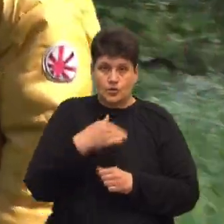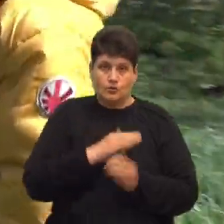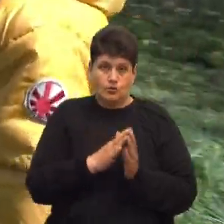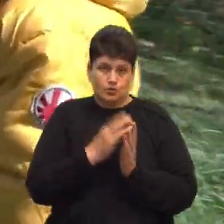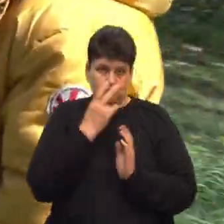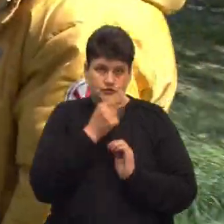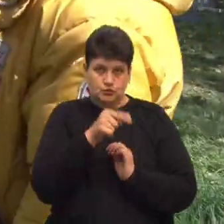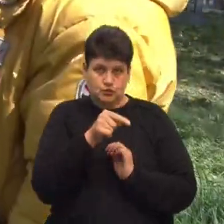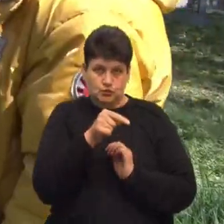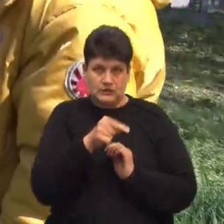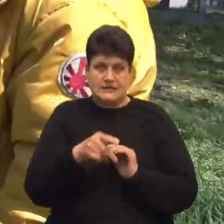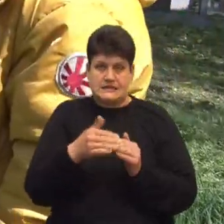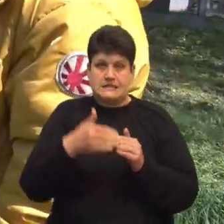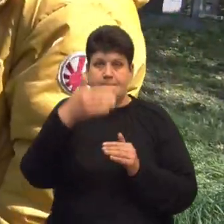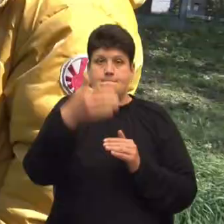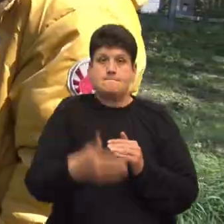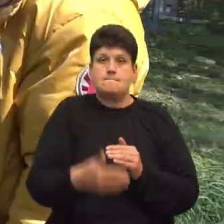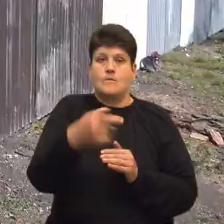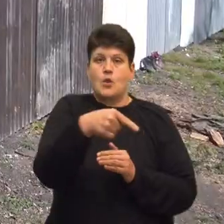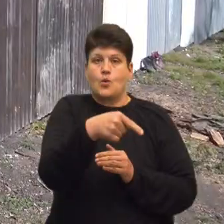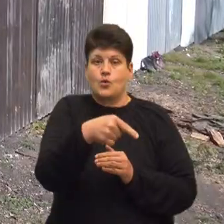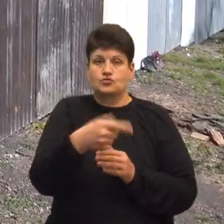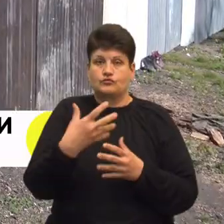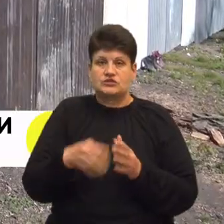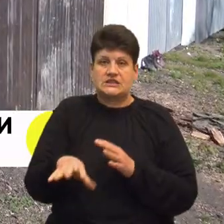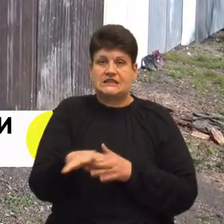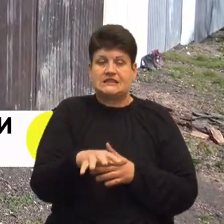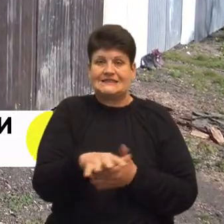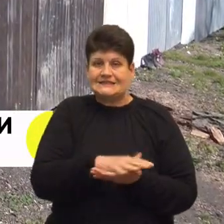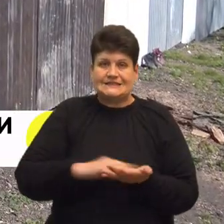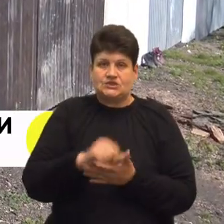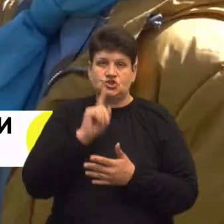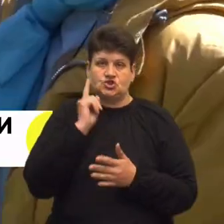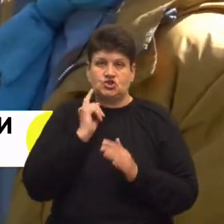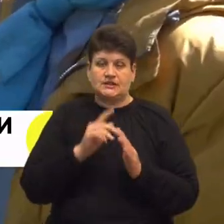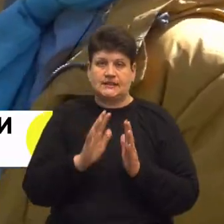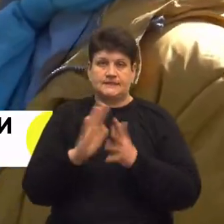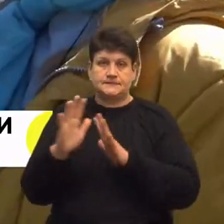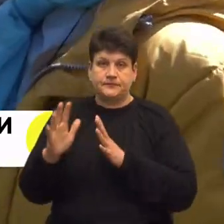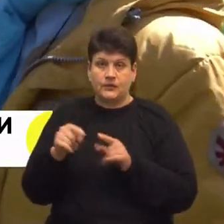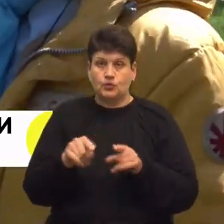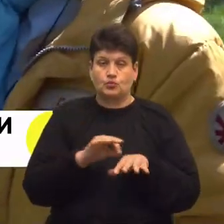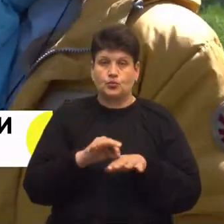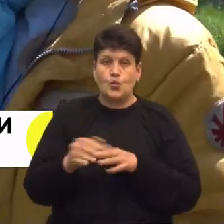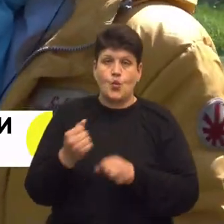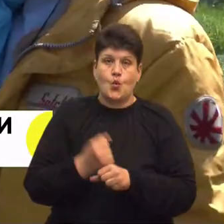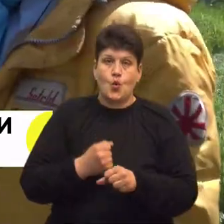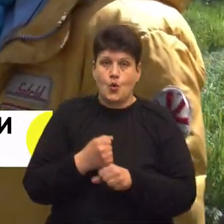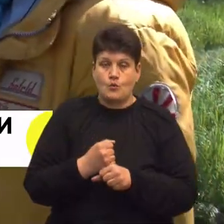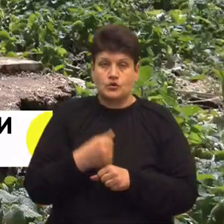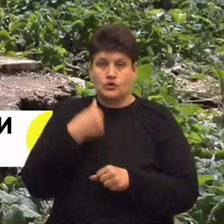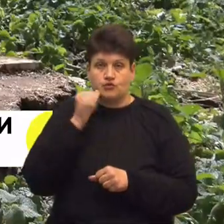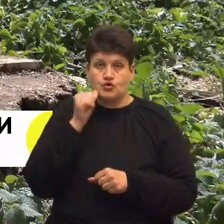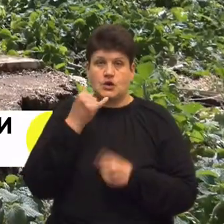за цим плотом загородження вже знищена зелена зона. В даному моменту ведуться роботи вчора,